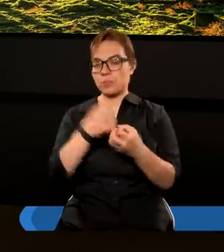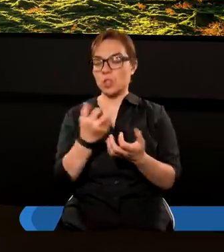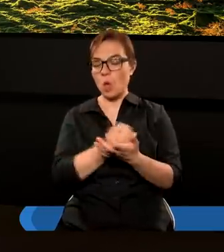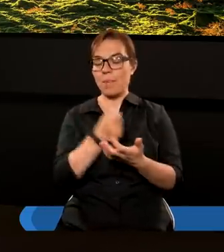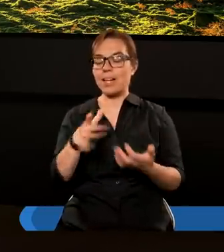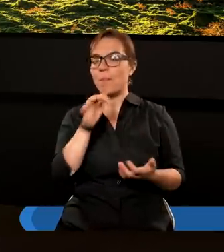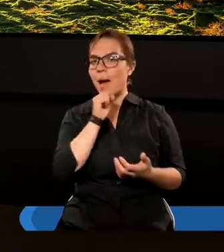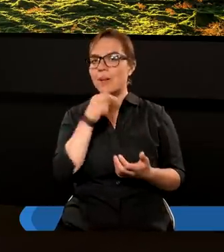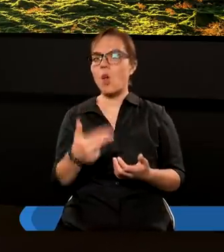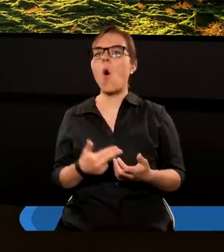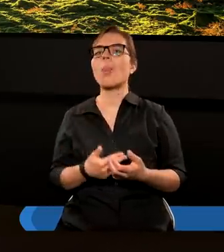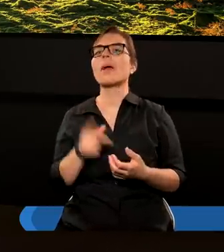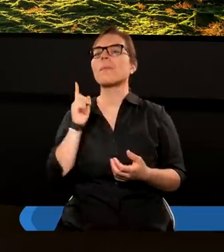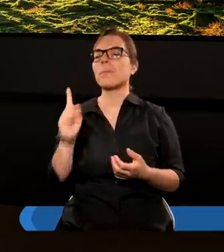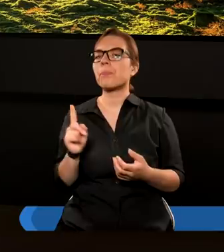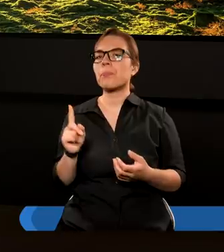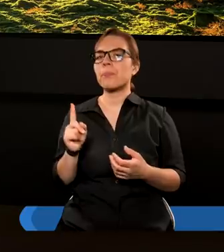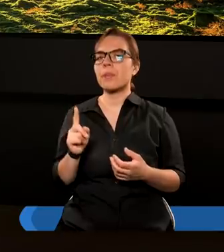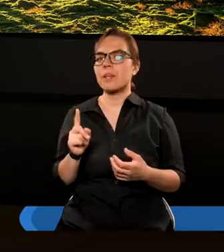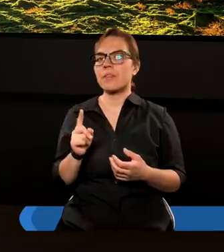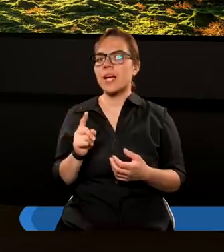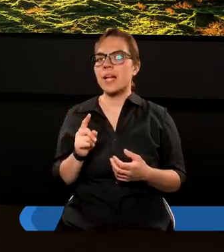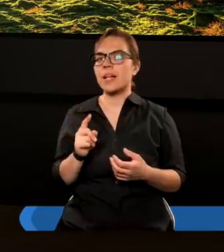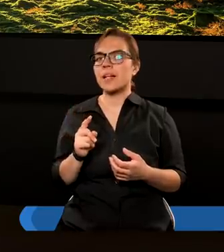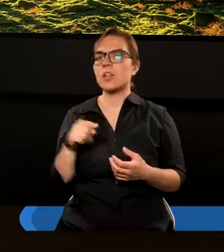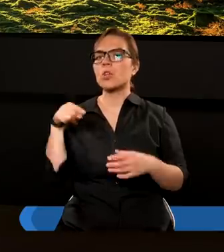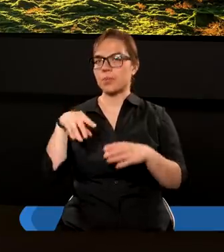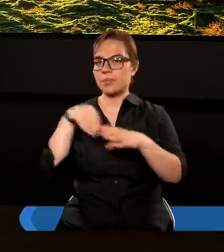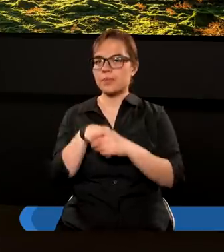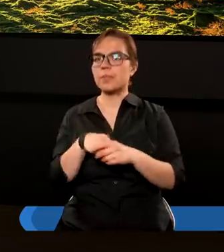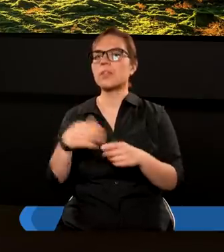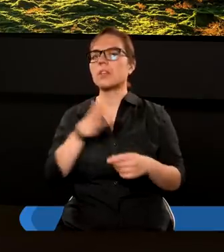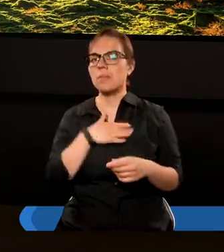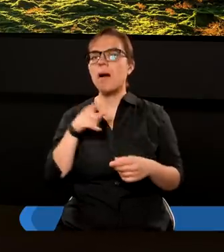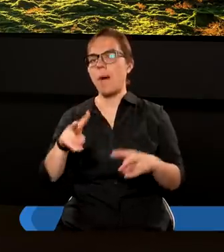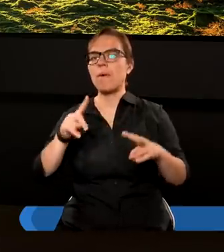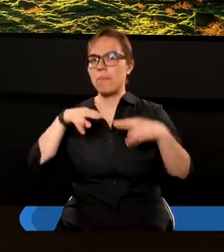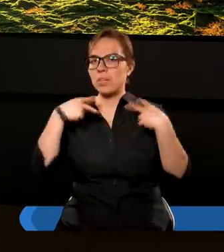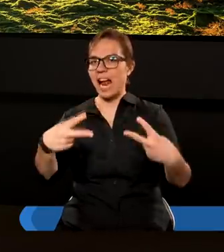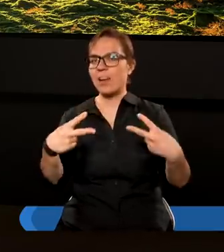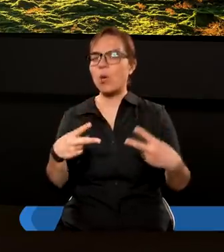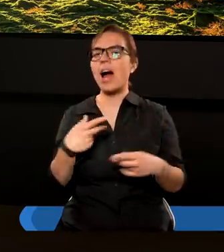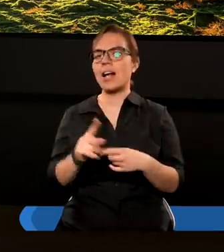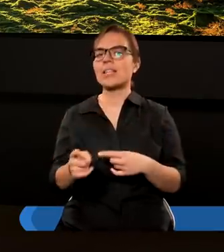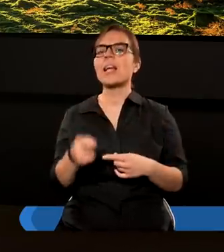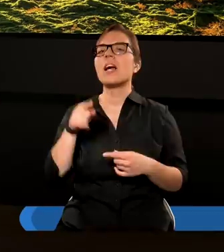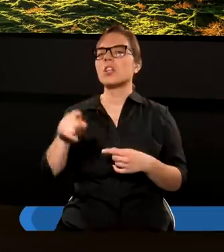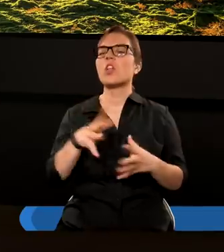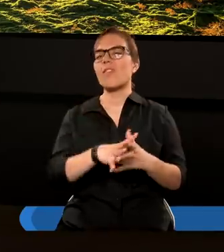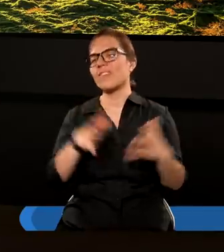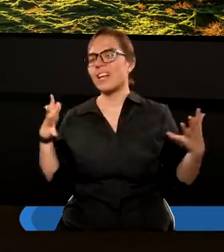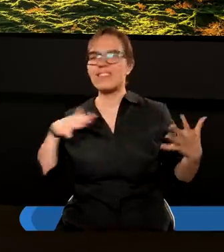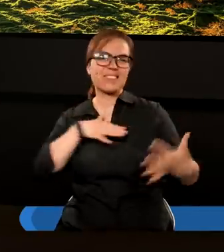Babilon. Więc tutaj mamy to przesłanie, że to wielkie